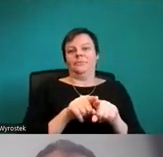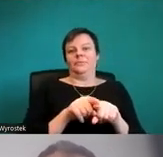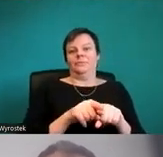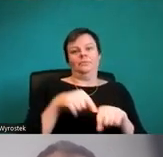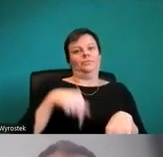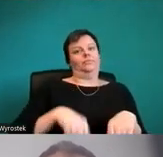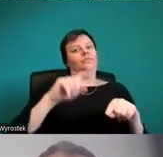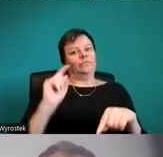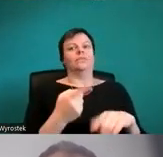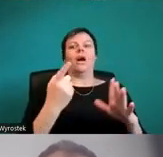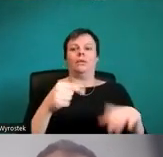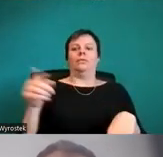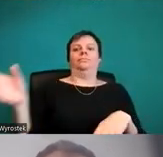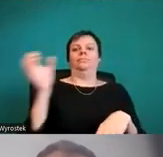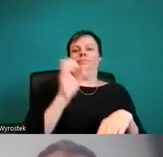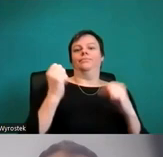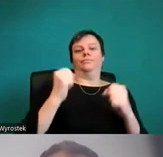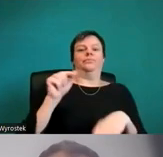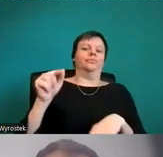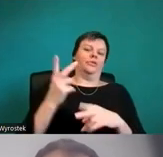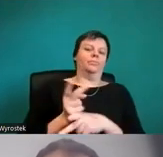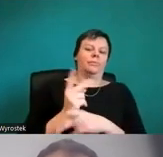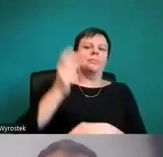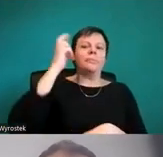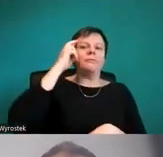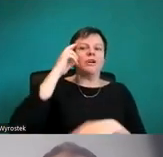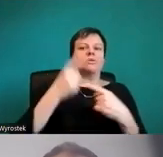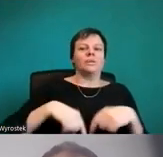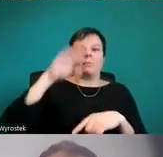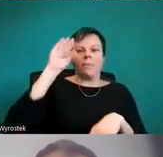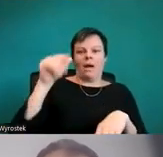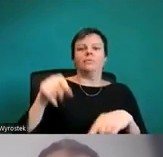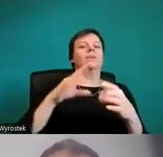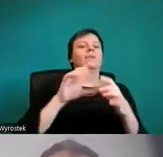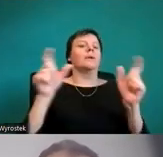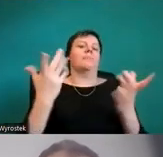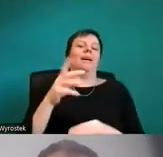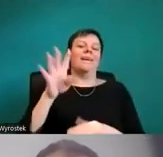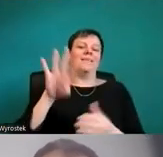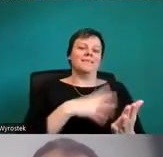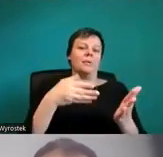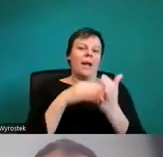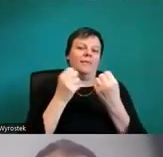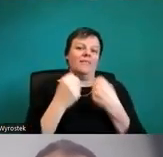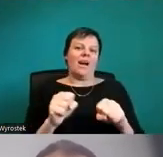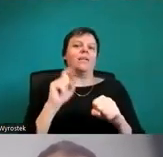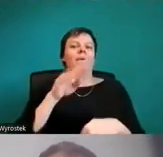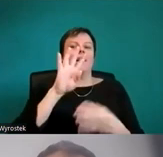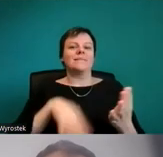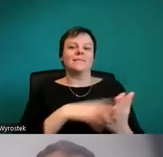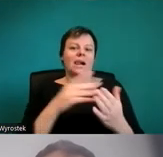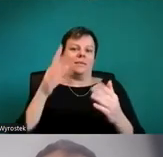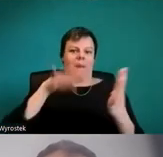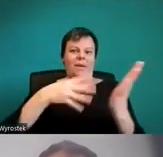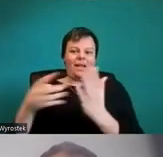Zimmermann, über die Excel, Barrierefreiheit und Excel-Tabellen, uns sein Wissen mitteilen. Und Sie